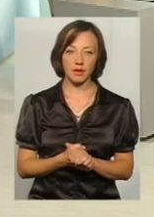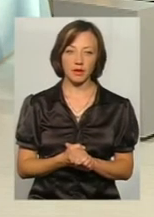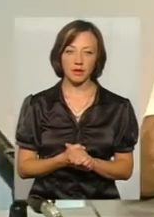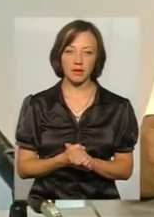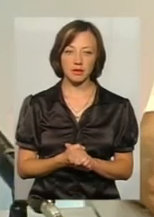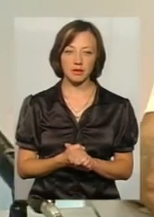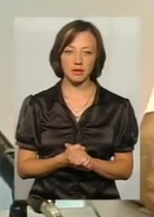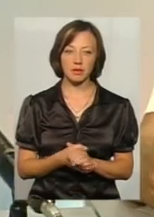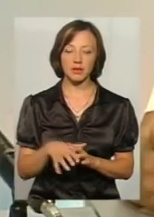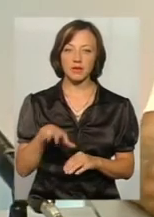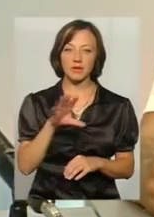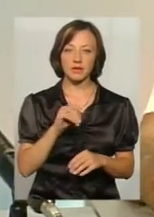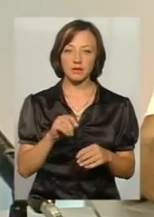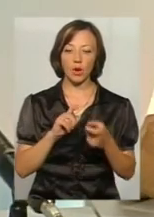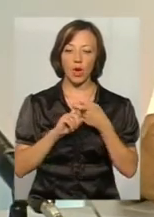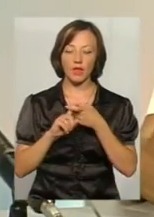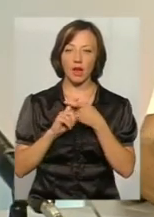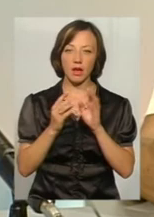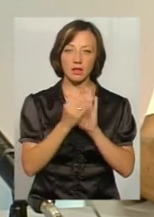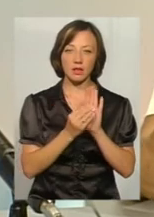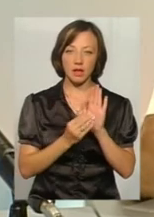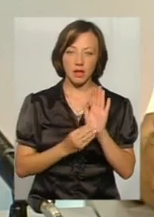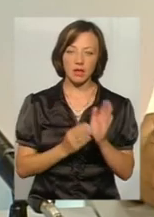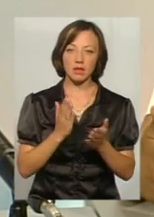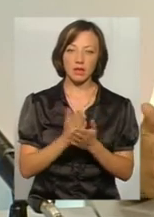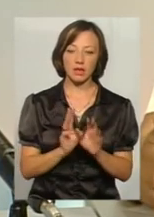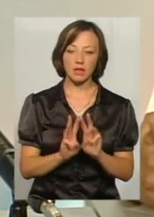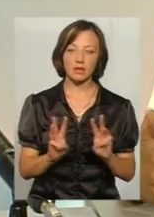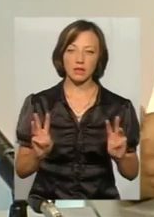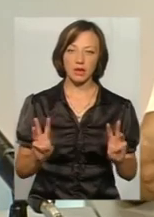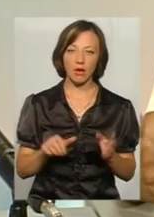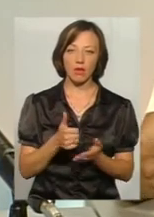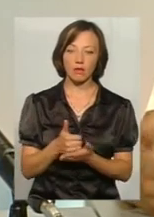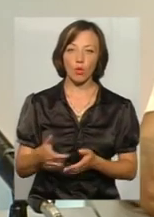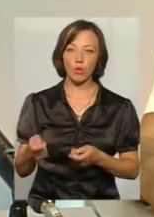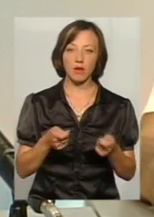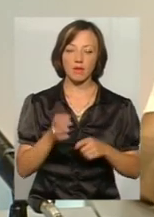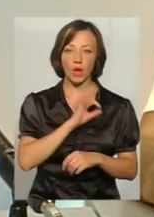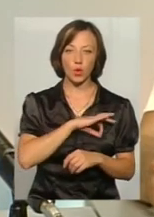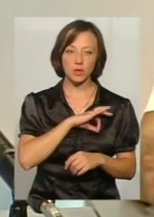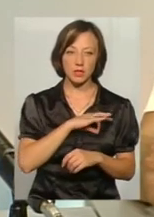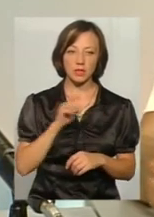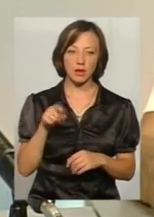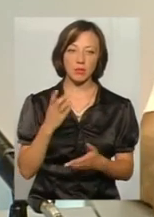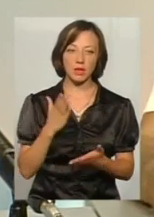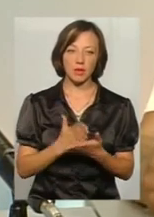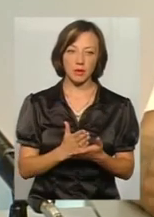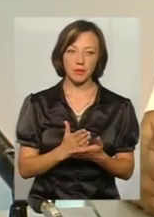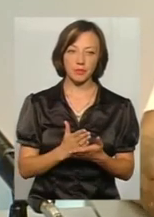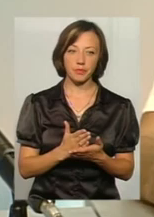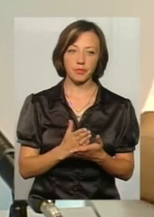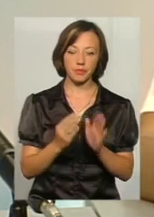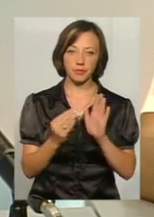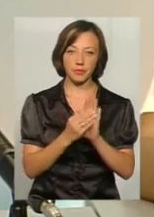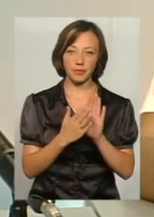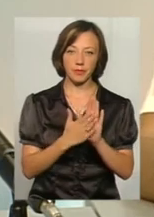Ну, всі контактні дані містяться на сайті Головного територіального управління юстиції, там є силичка